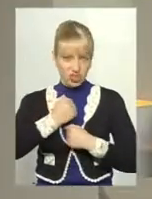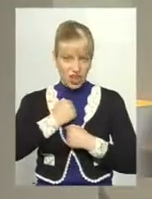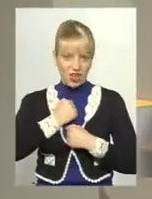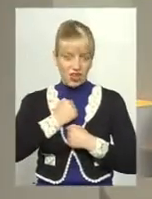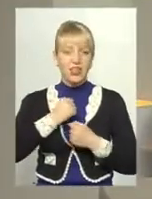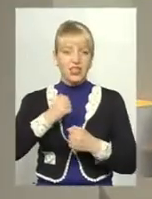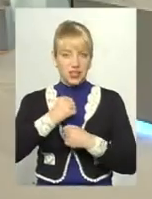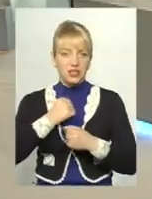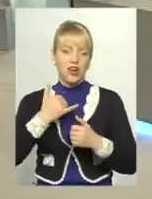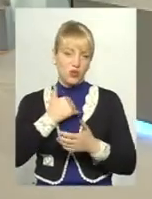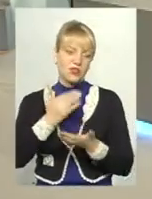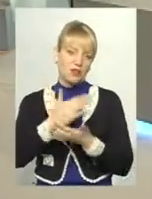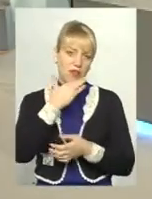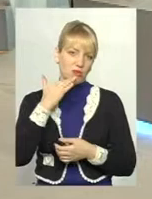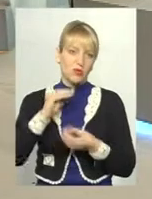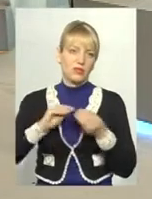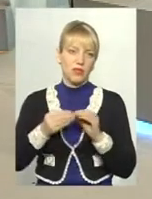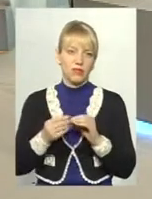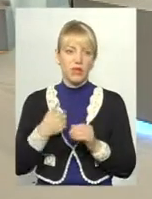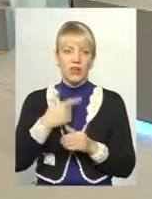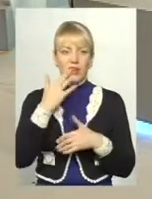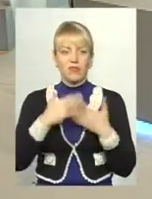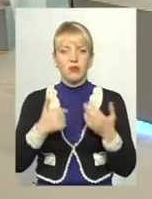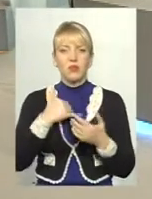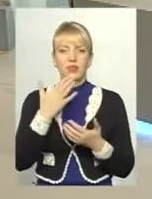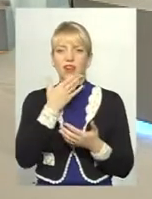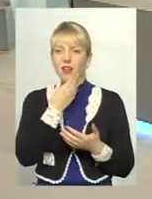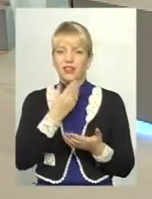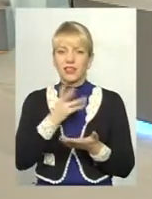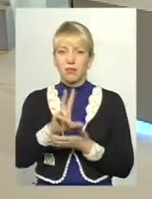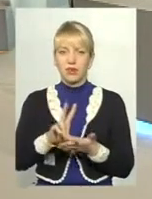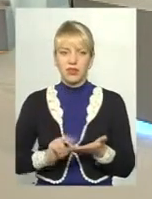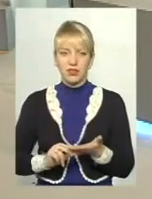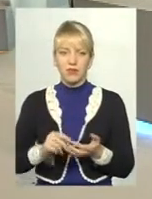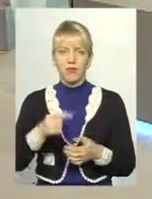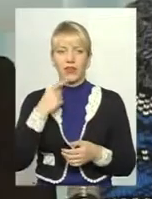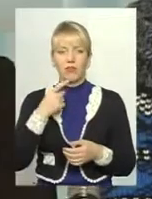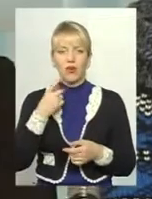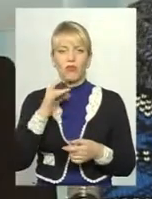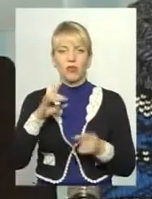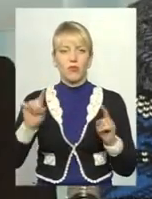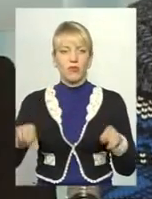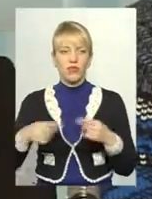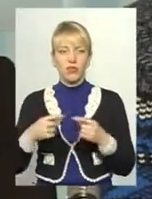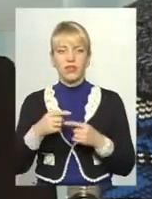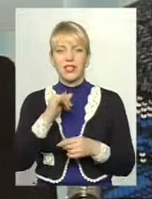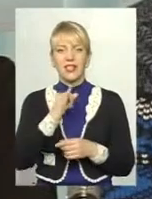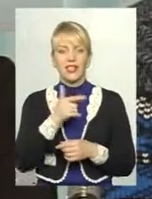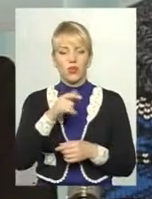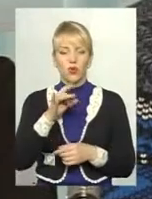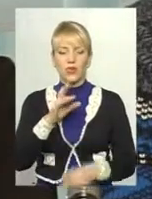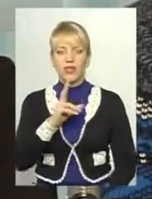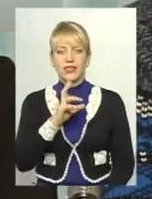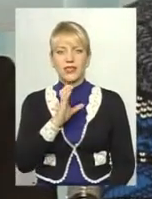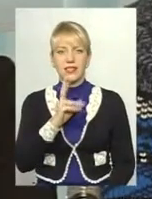всі проблемні. До речі, один хороший у нас приклад є. Ми щось один раз говорили про відновлення. Ігор Скарський, такий